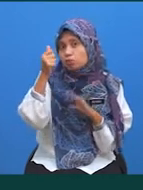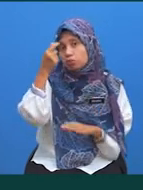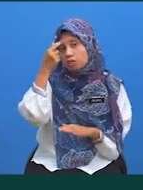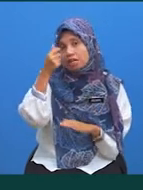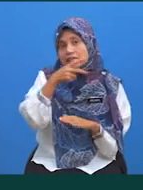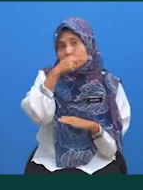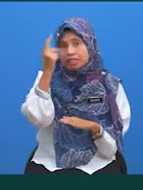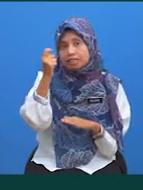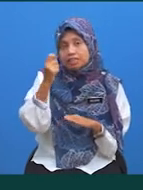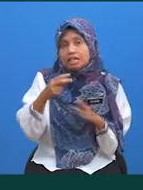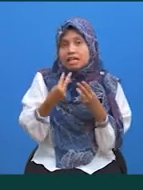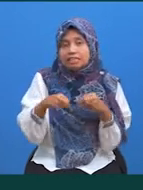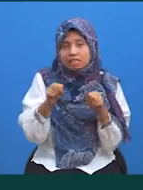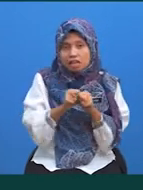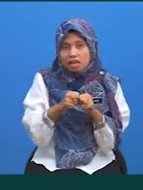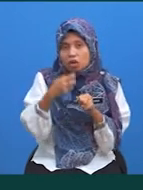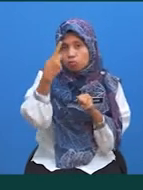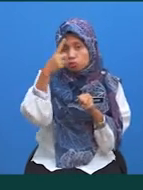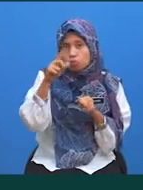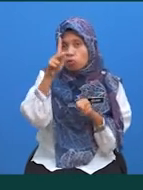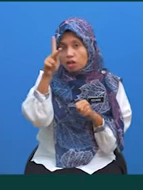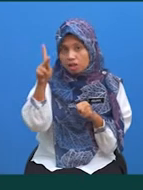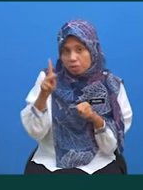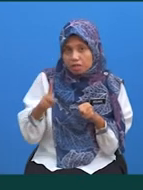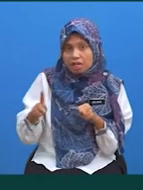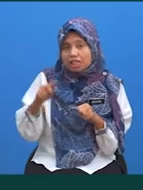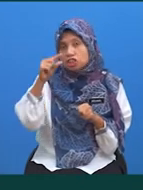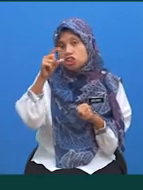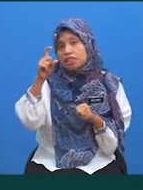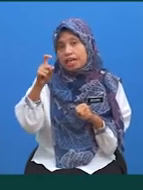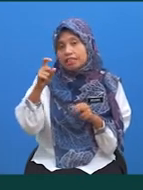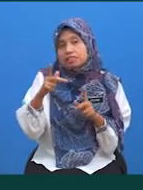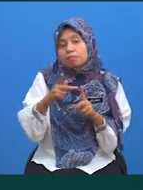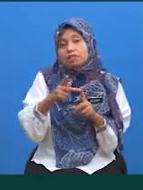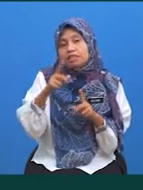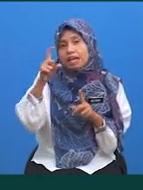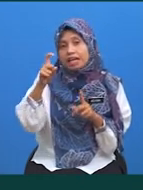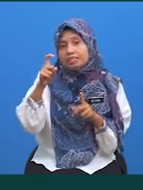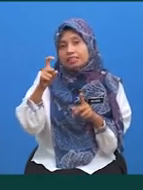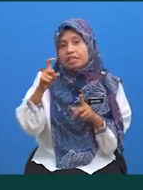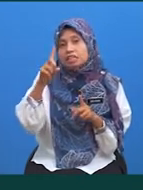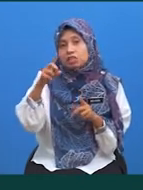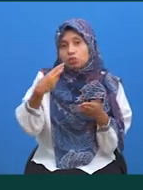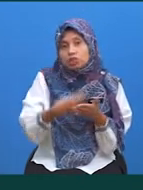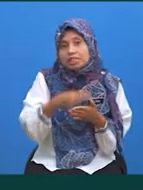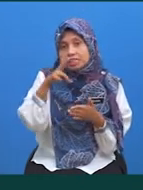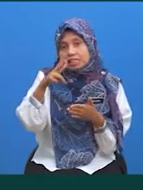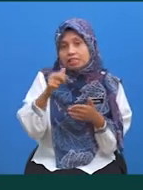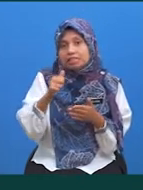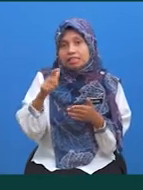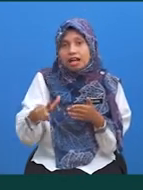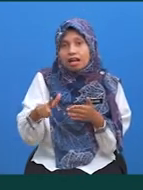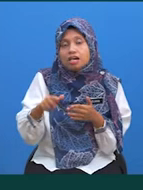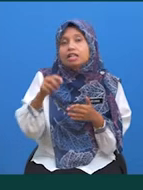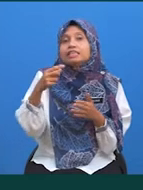Kerana, nilai bagi kamiran GX terhadap X hat 1 hingga 3 ialah